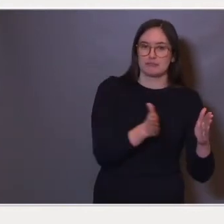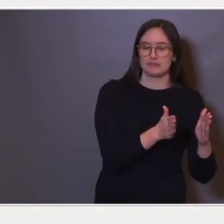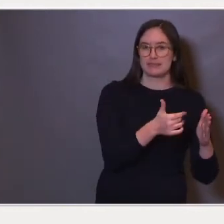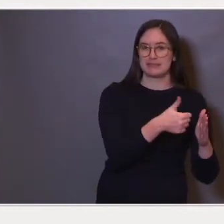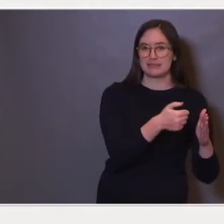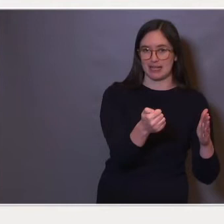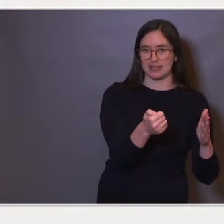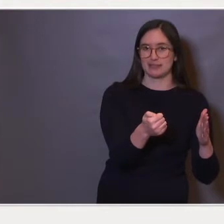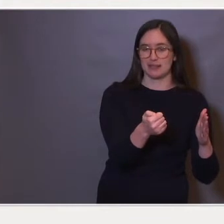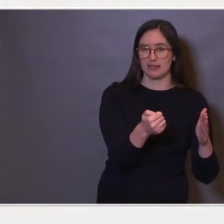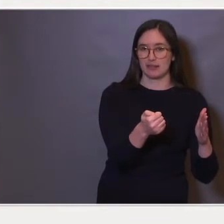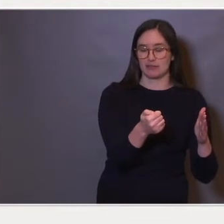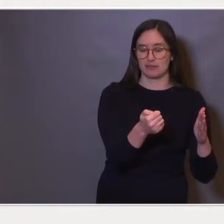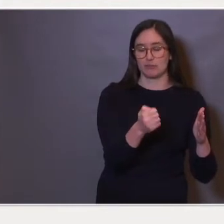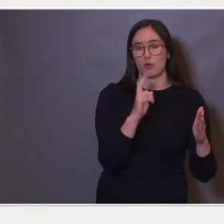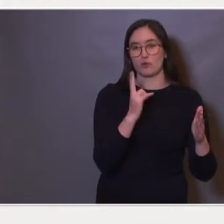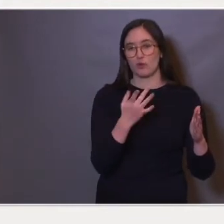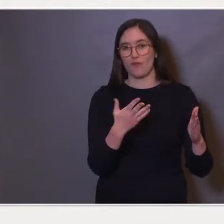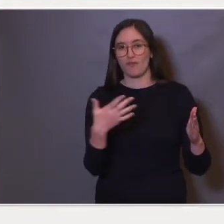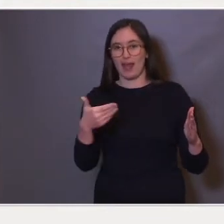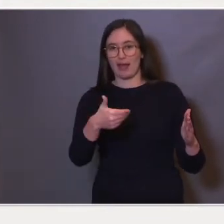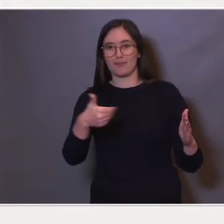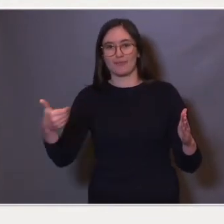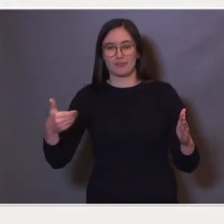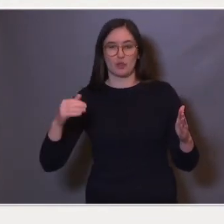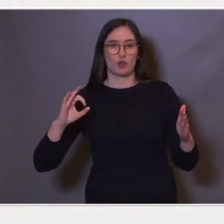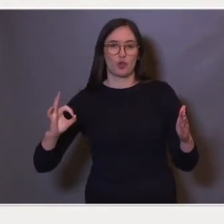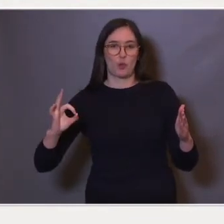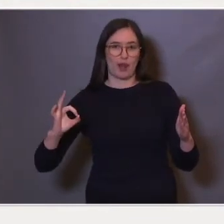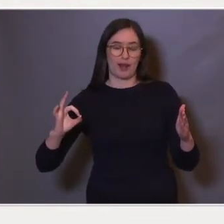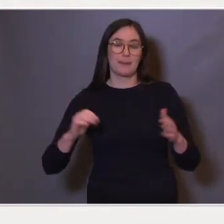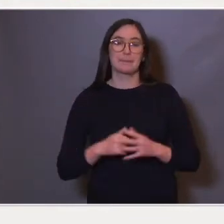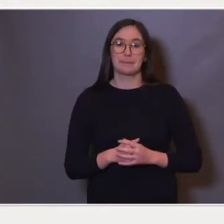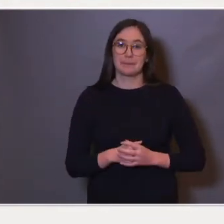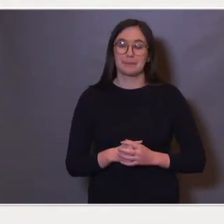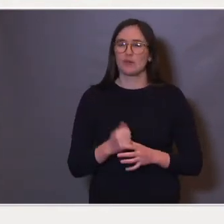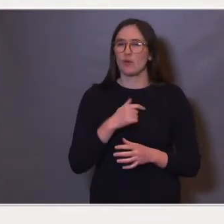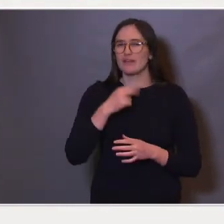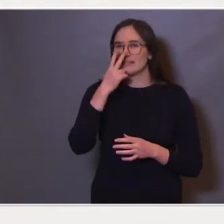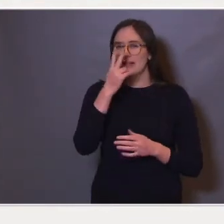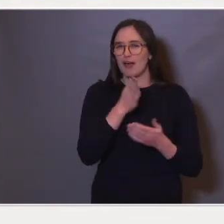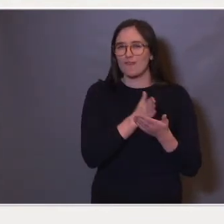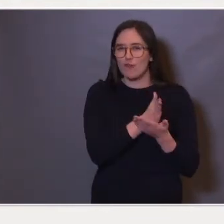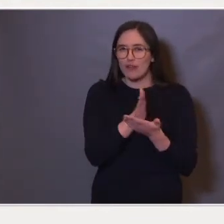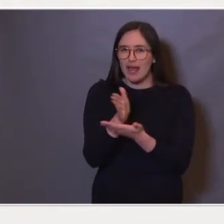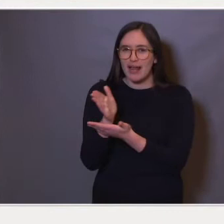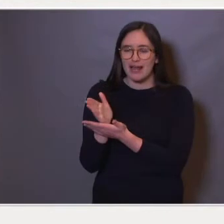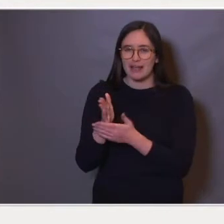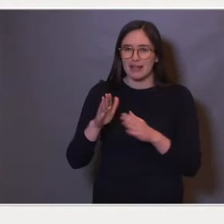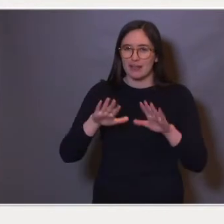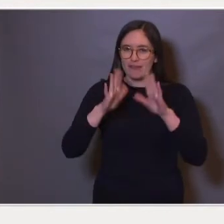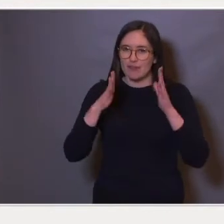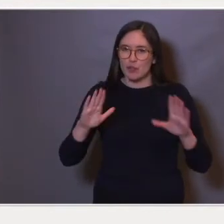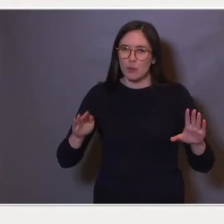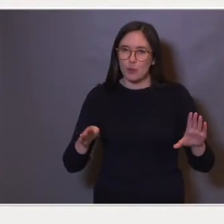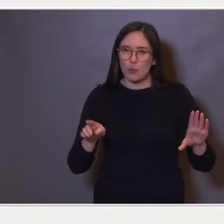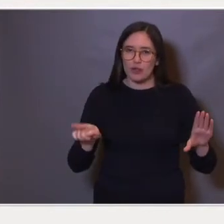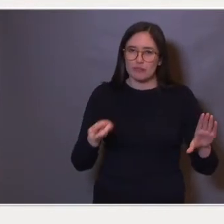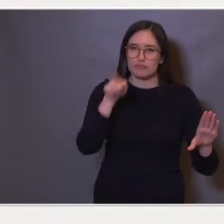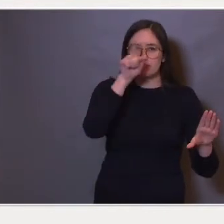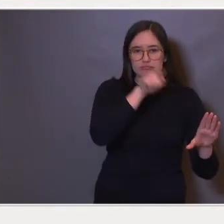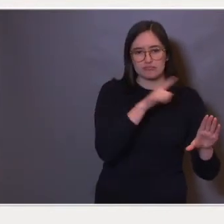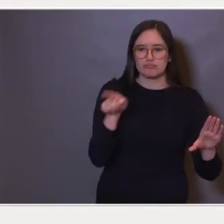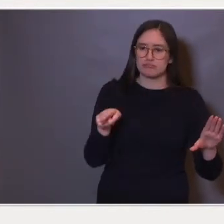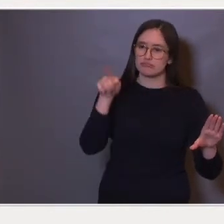og det er en del som er nede på null. Vi ser at fordelingene, figurene, ligner veldig på